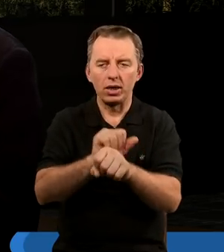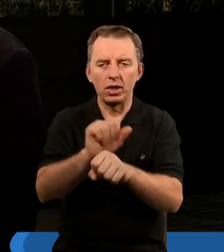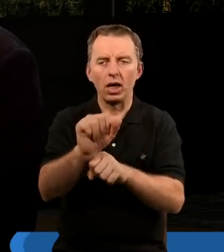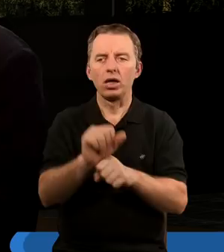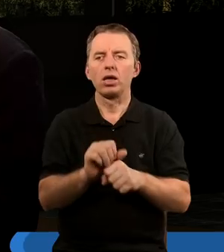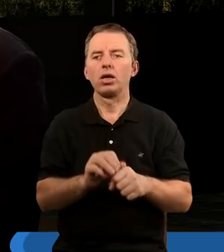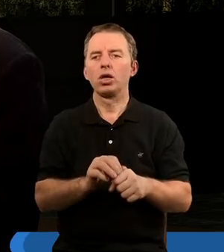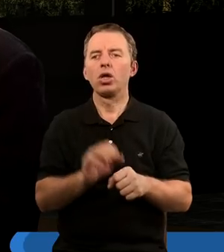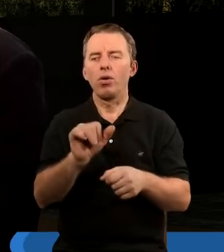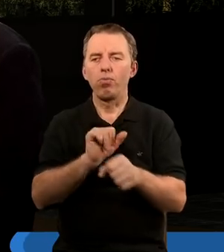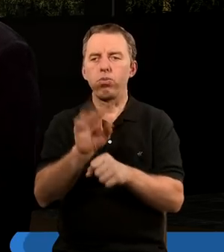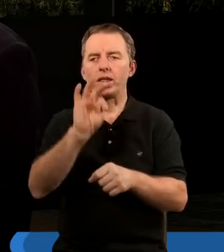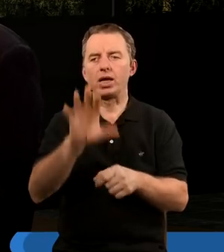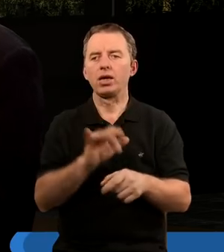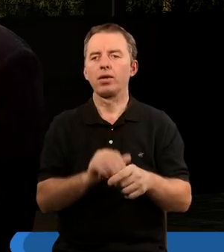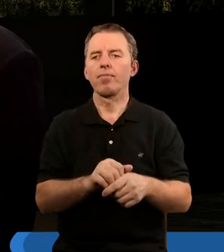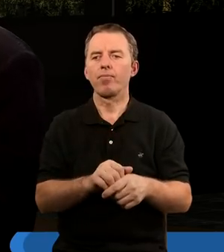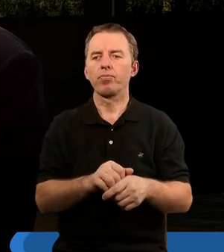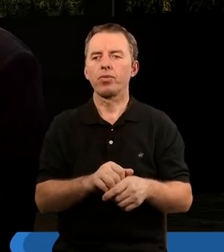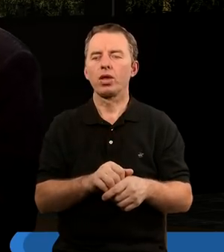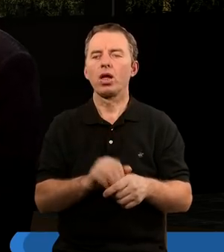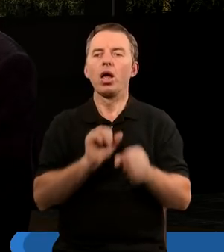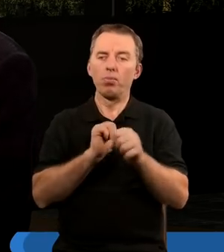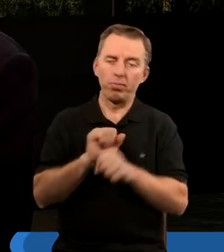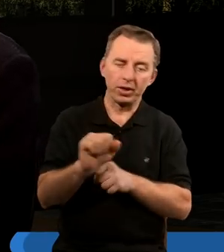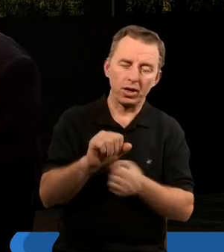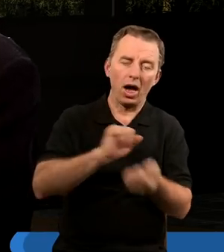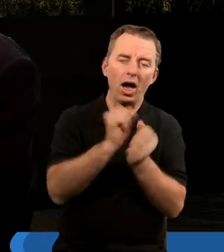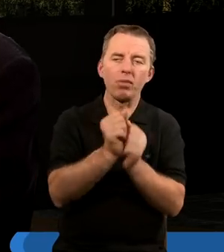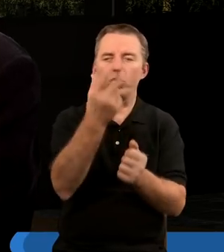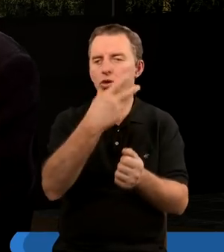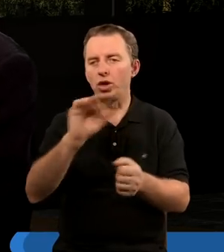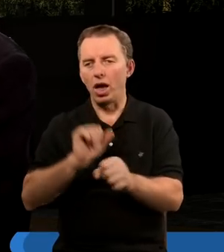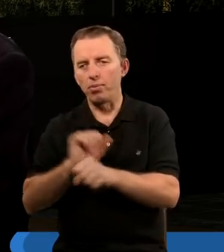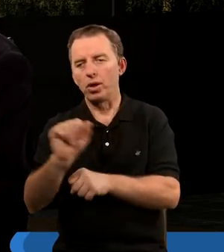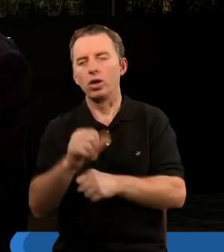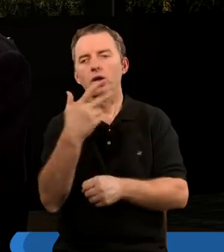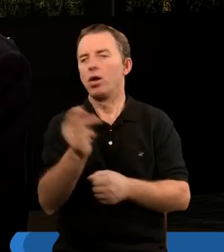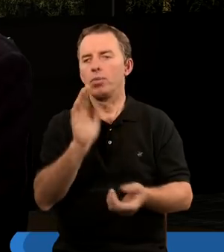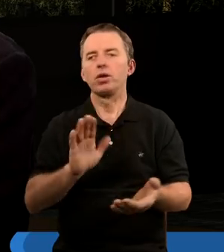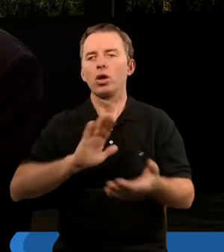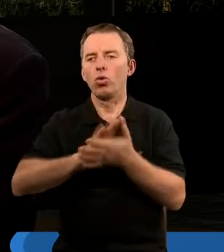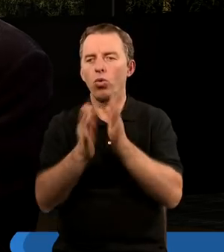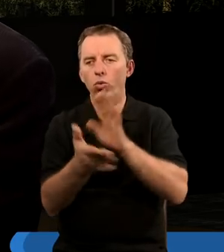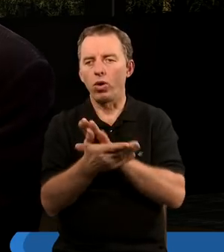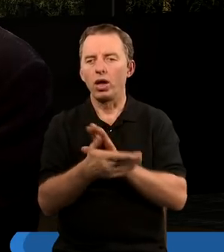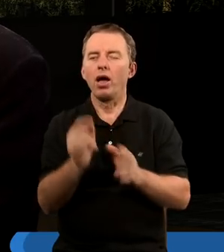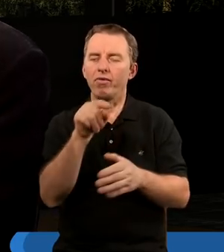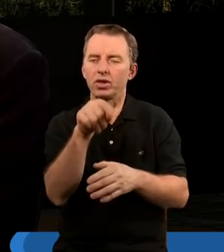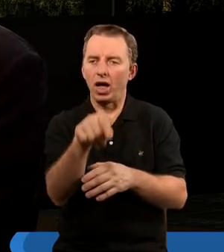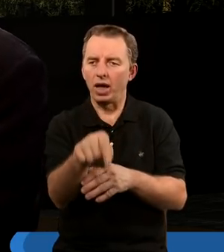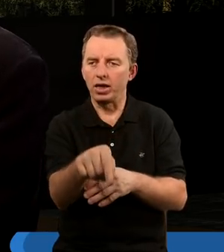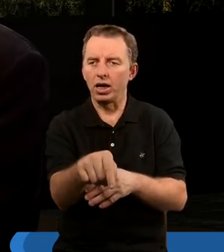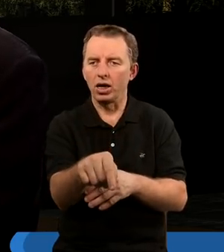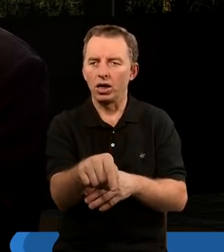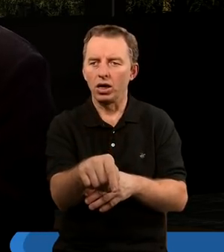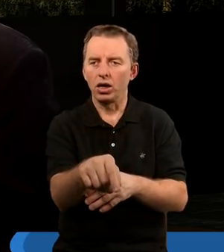byt, to jest, ale to jest być albo nie być. Jeżeli nie będziesz układny, no to wtedy